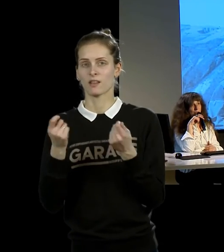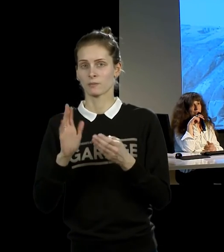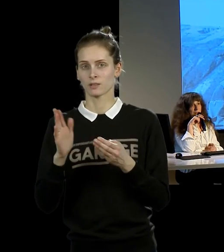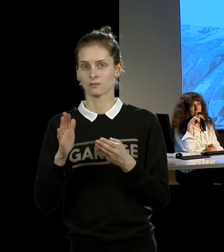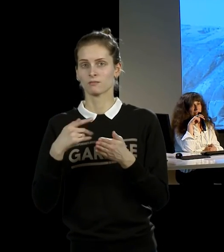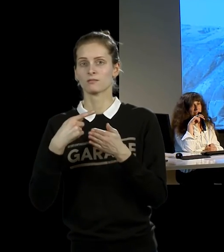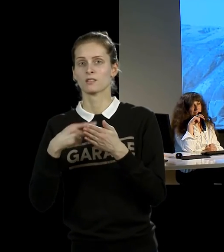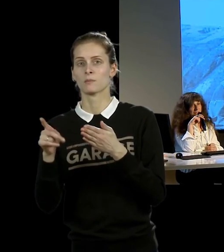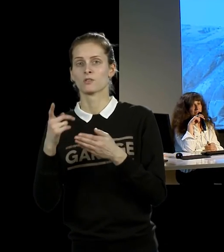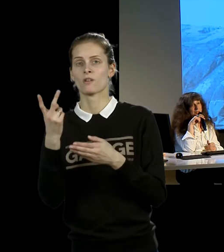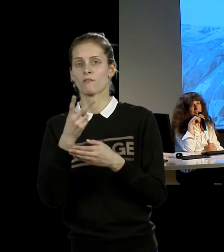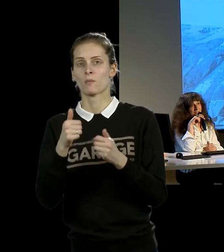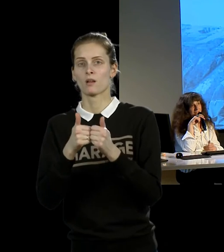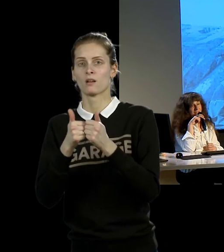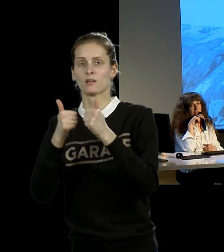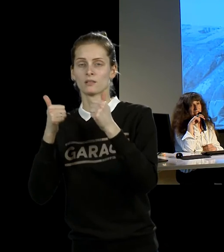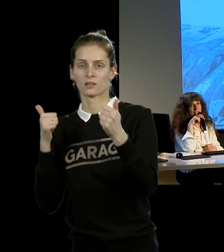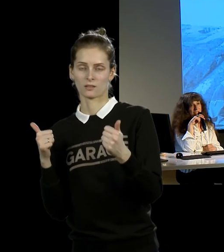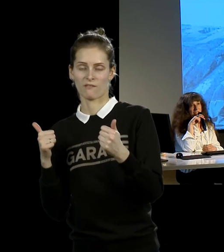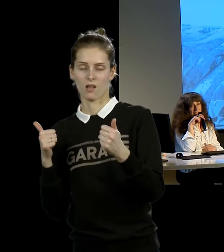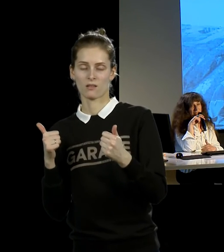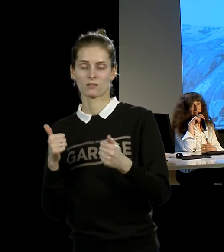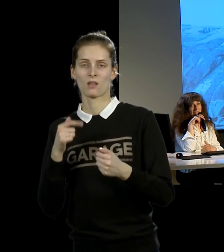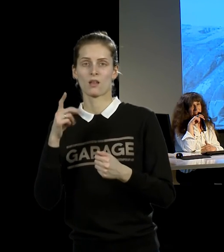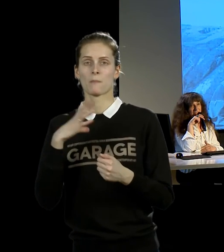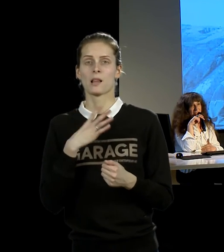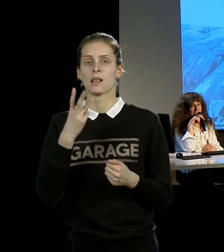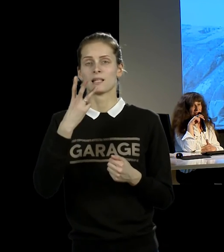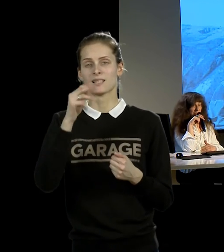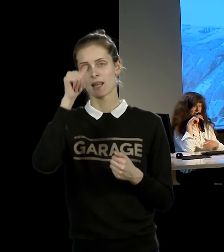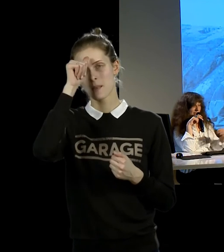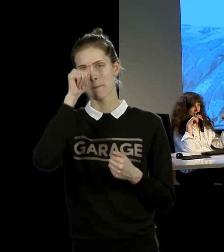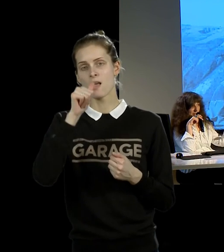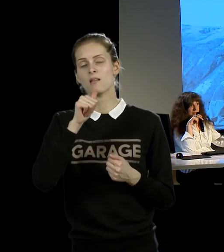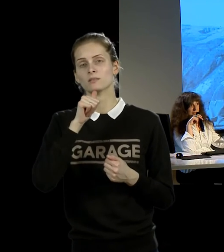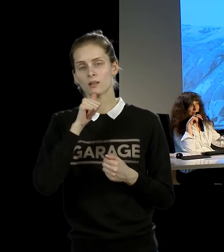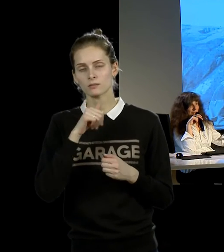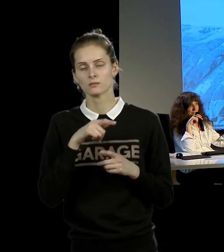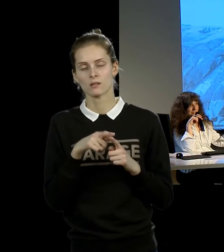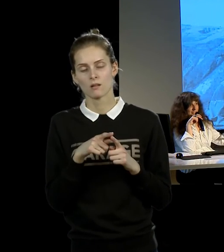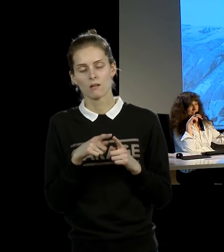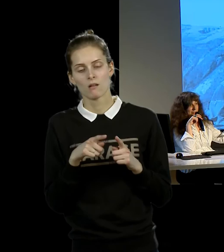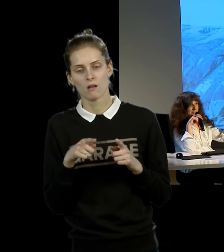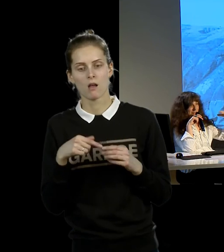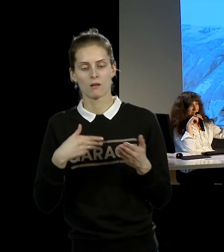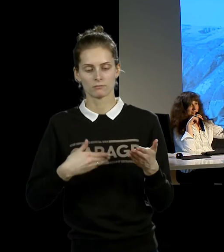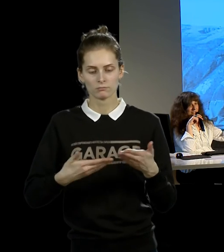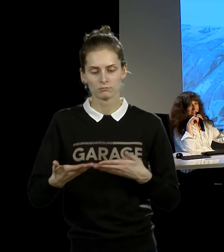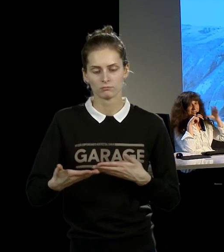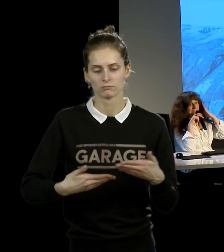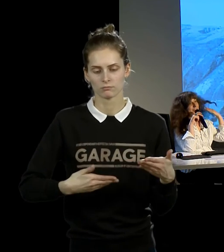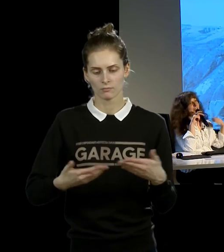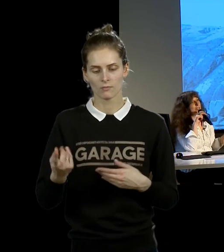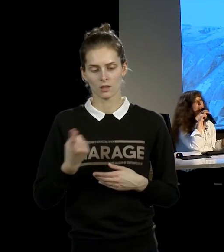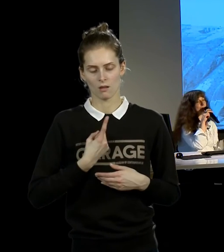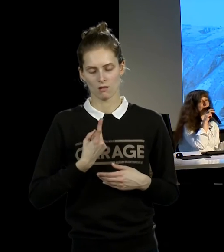Прогулка эта продолжалась три месяца. Они шли каждый в одиночестве по этой Великой